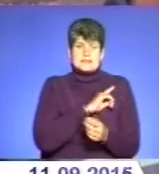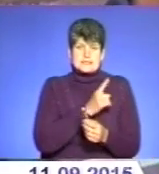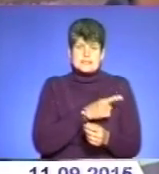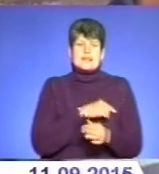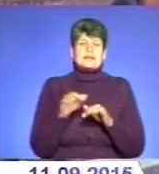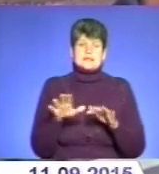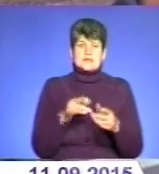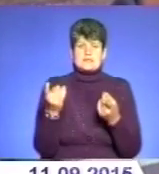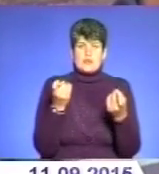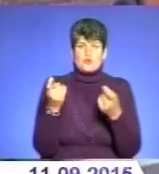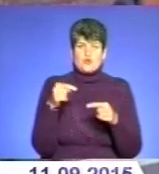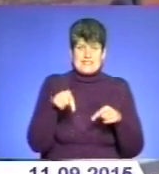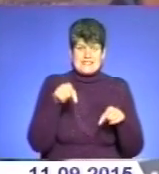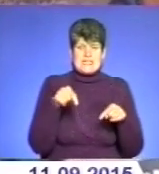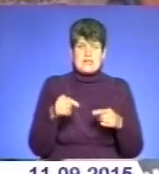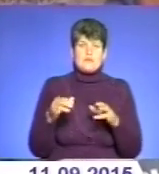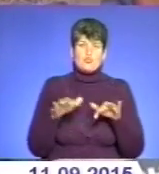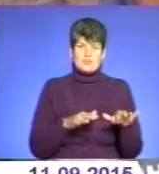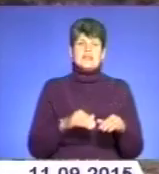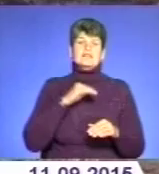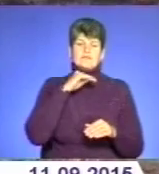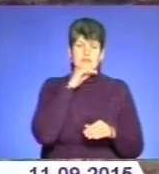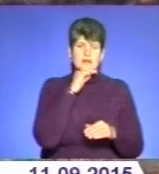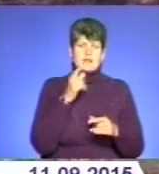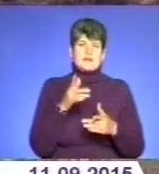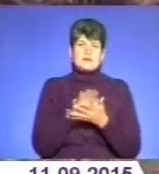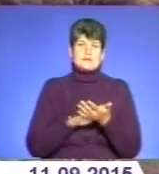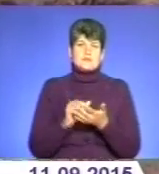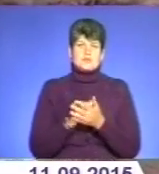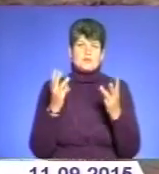області залучених до цієї події наразі достатньо для її успішної ліквідації.